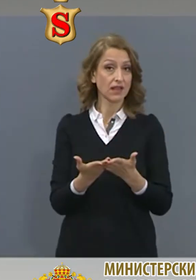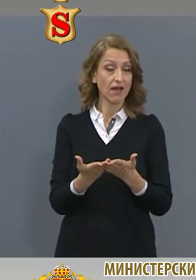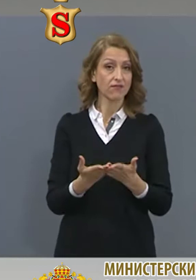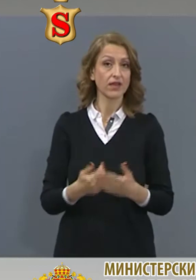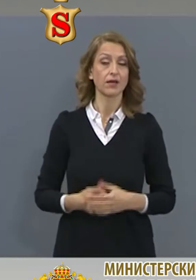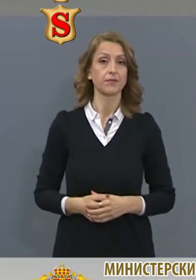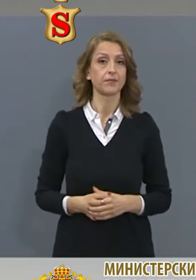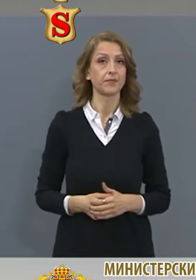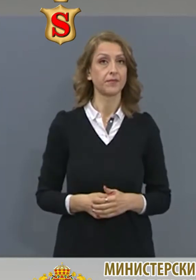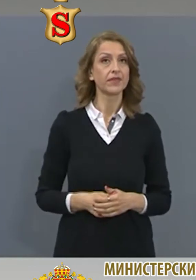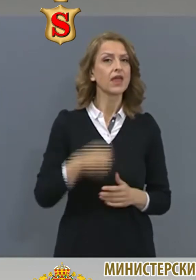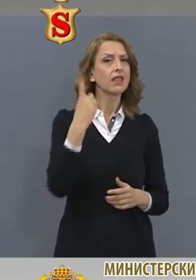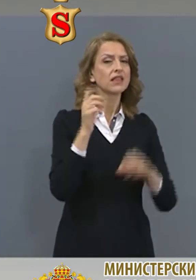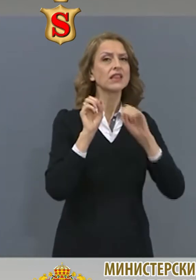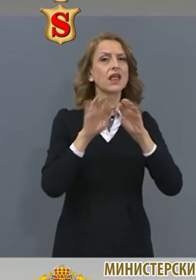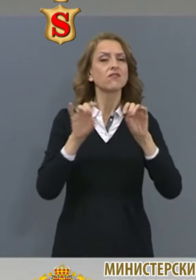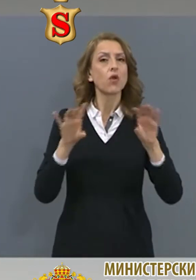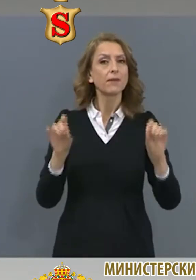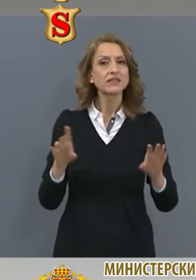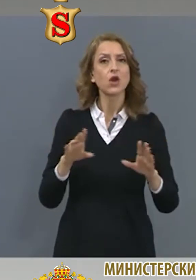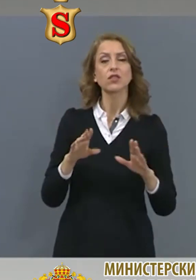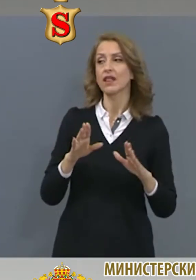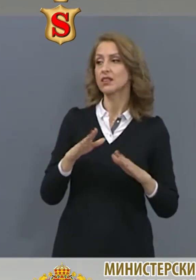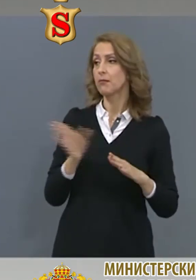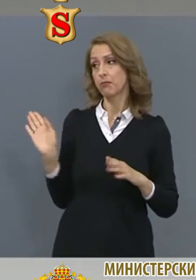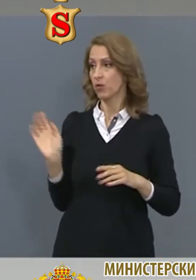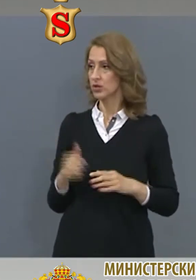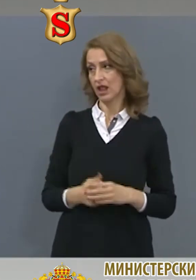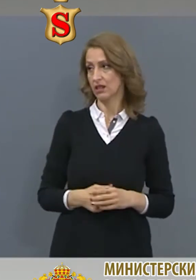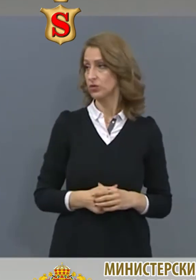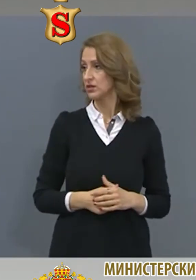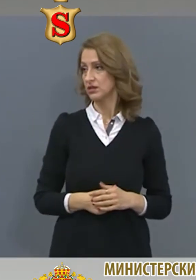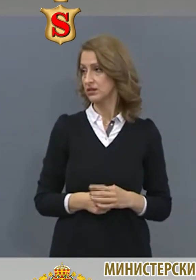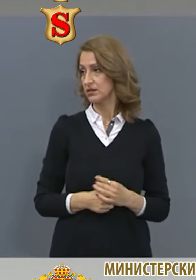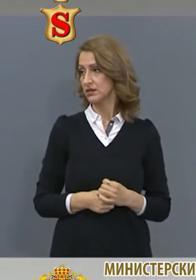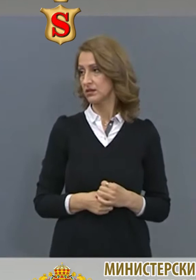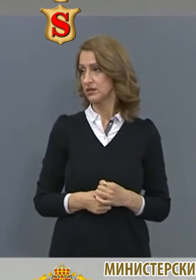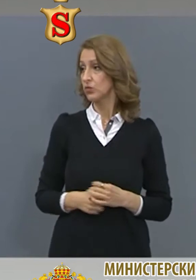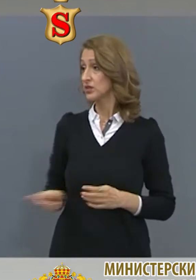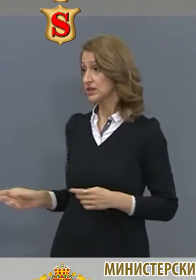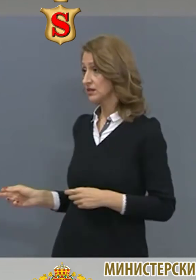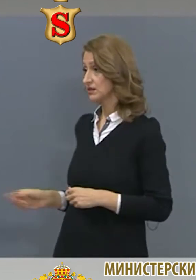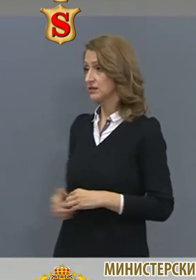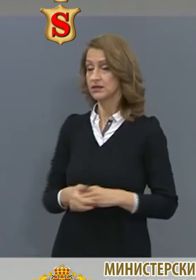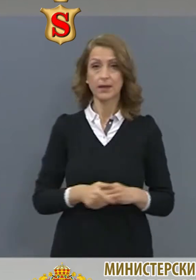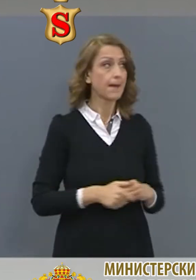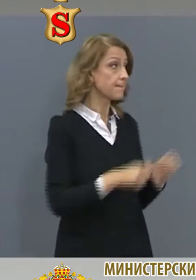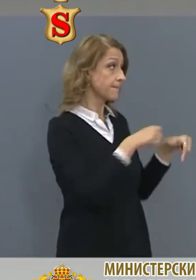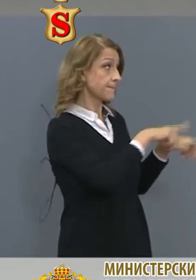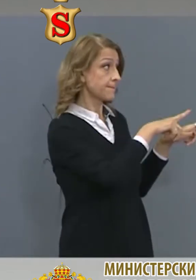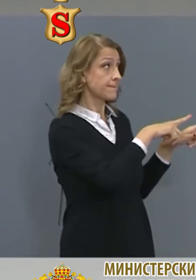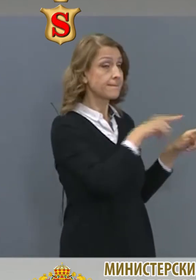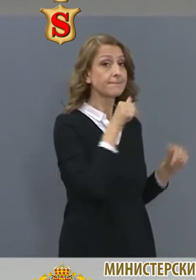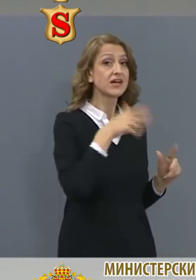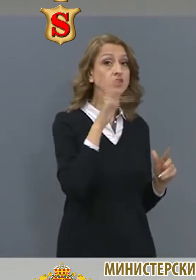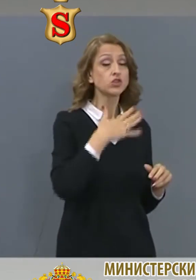един информационен протал на правителството за коронавируса, който ще бъде в експлуатация от днес. Тъй като